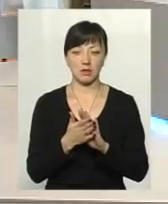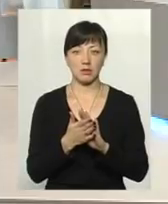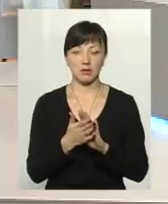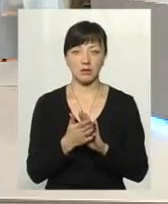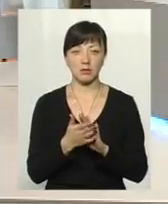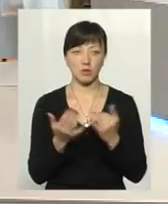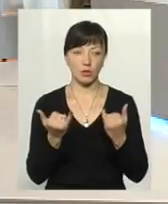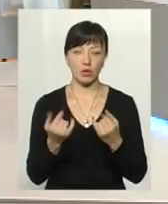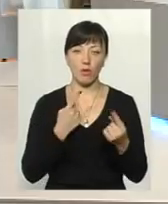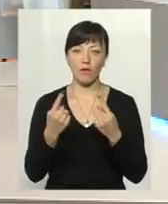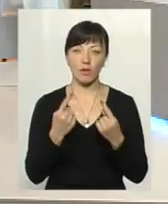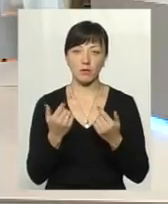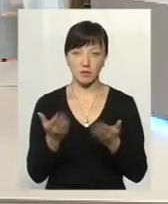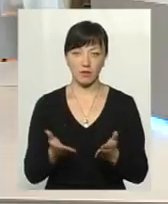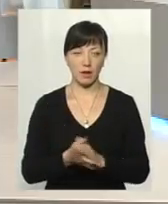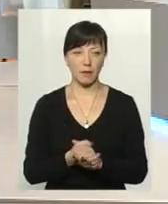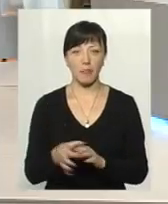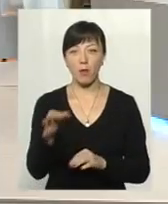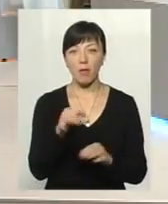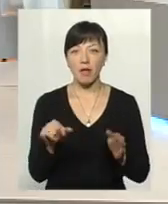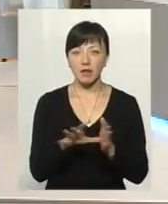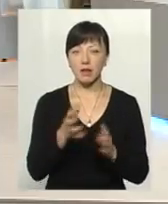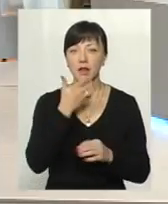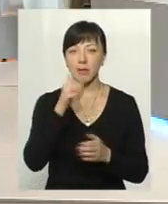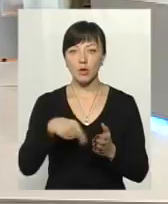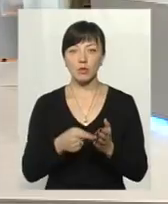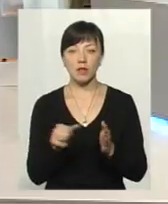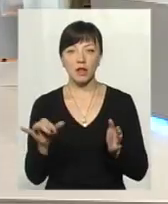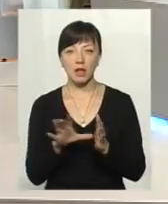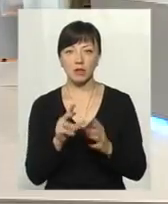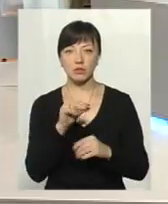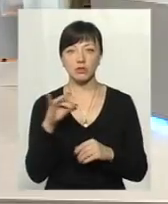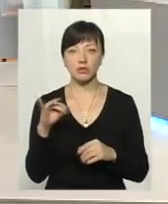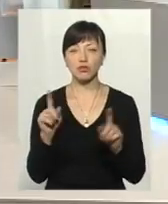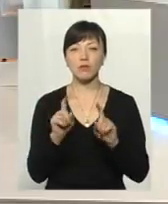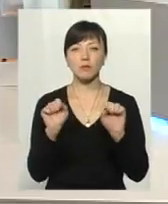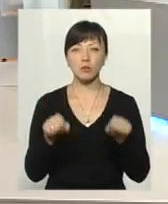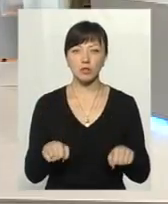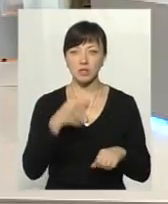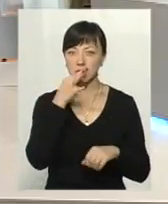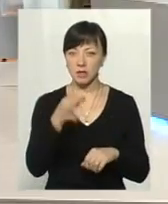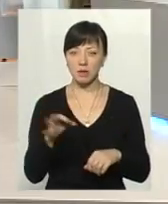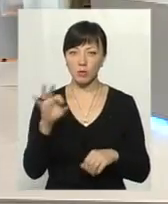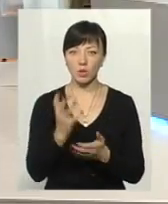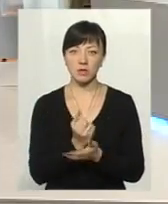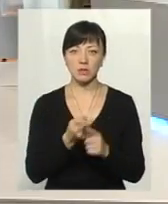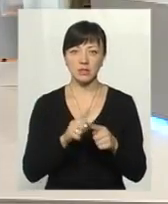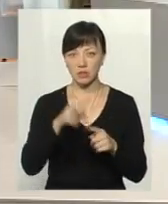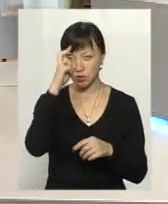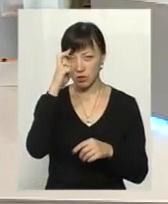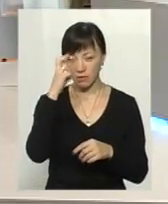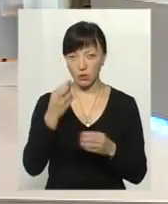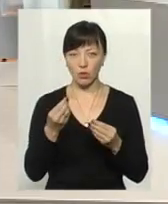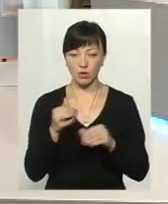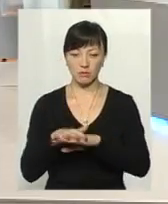ну, от, ми сьогодні говоримо з вами, обленерго, теплокомуненерго. Чи, що ви можете сказати щодо надходження оцих державних